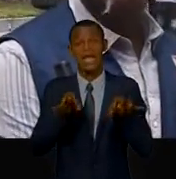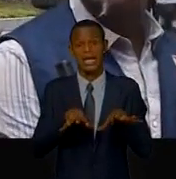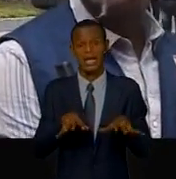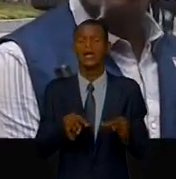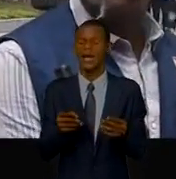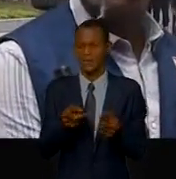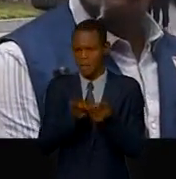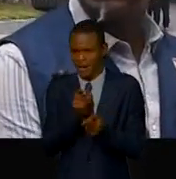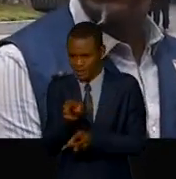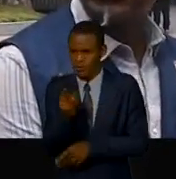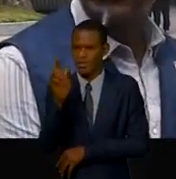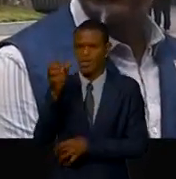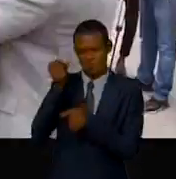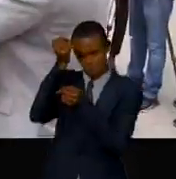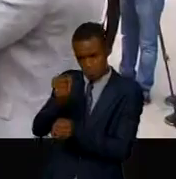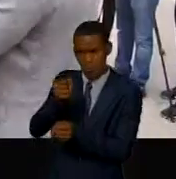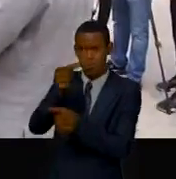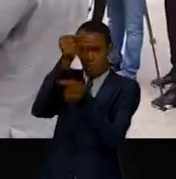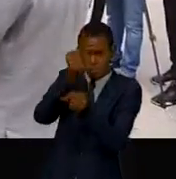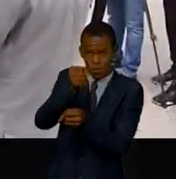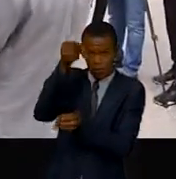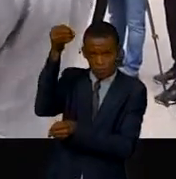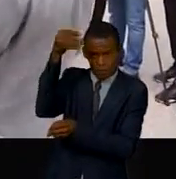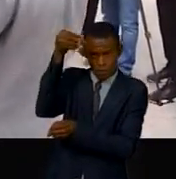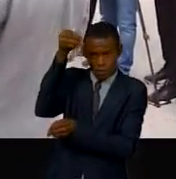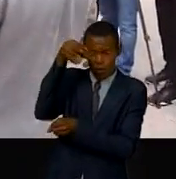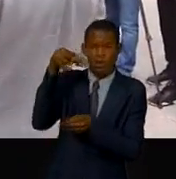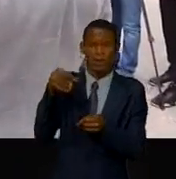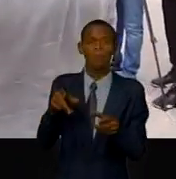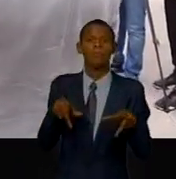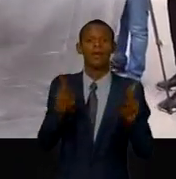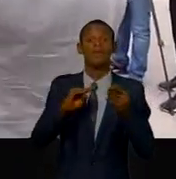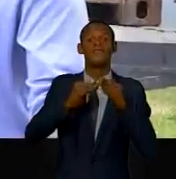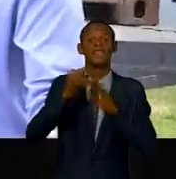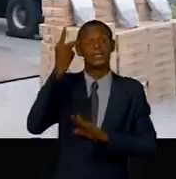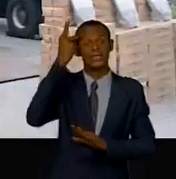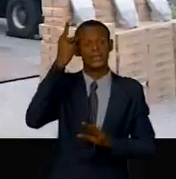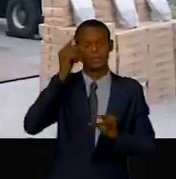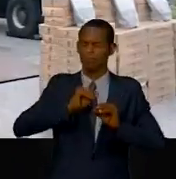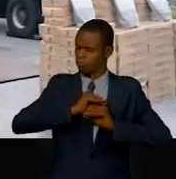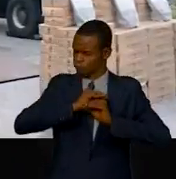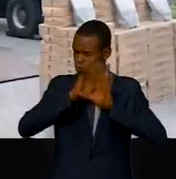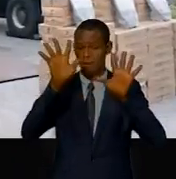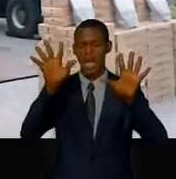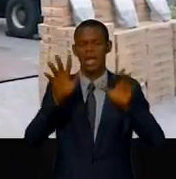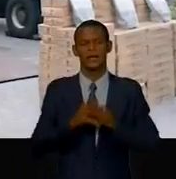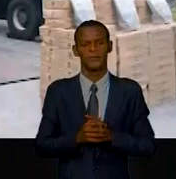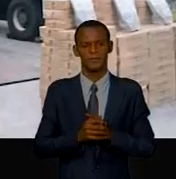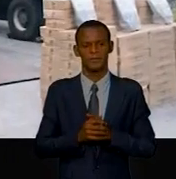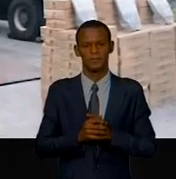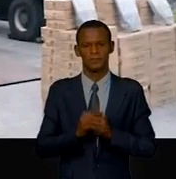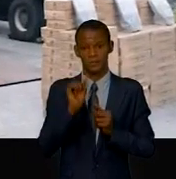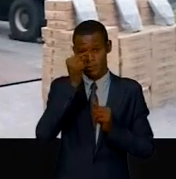logistique pour que Kinshasa la capitale soit la ville la plus éclairée. Environ trois conteneurs des ampoules de LED